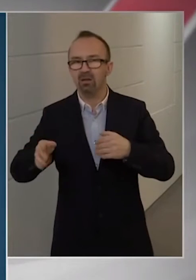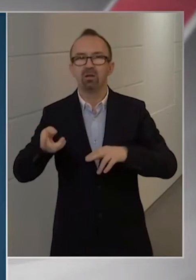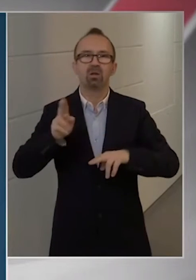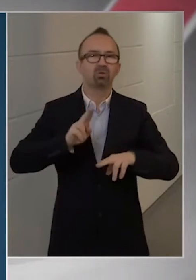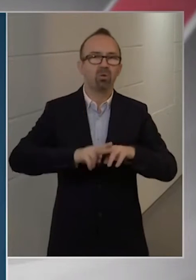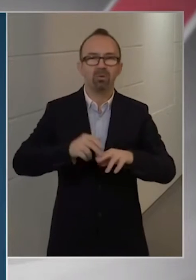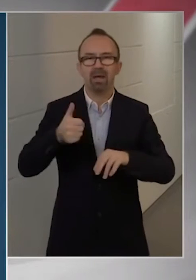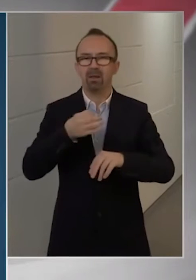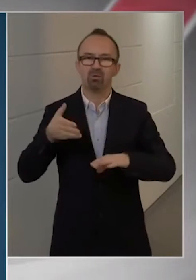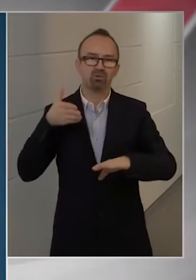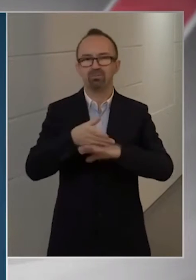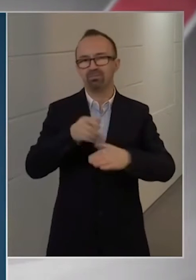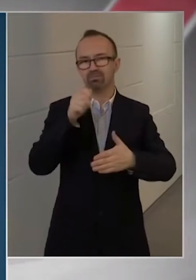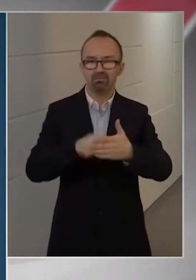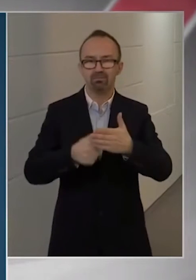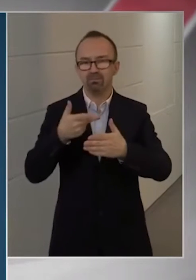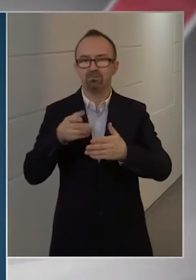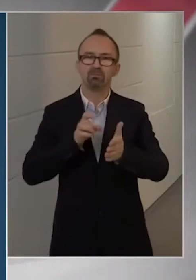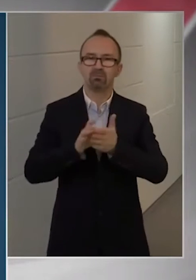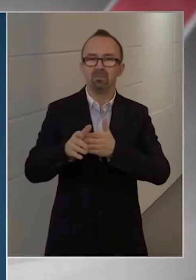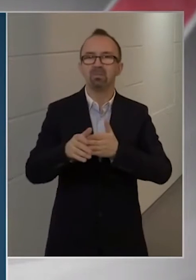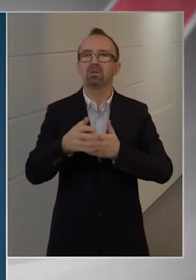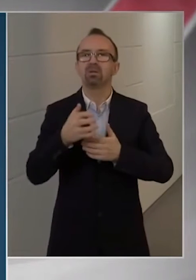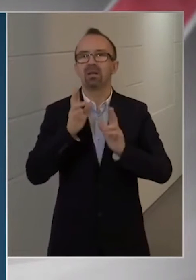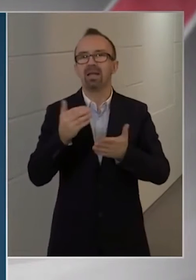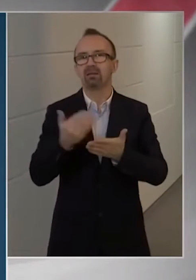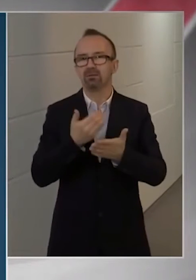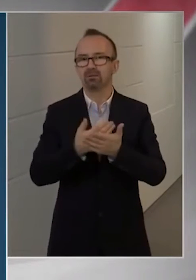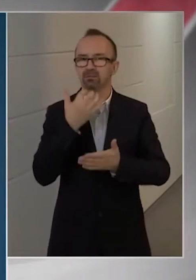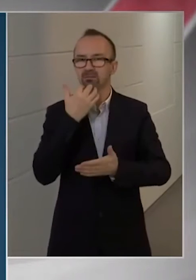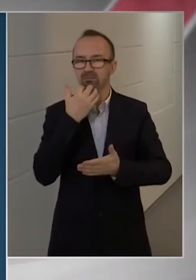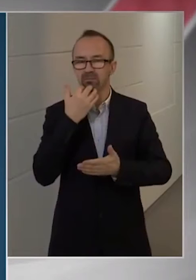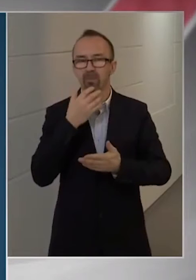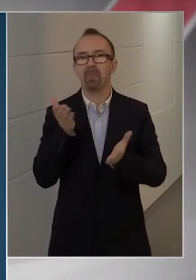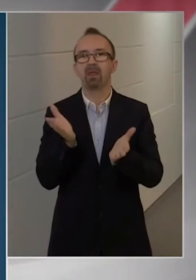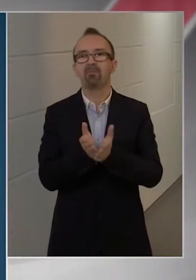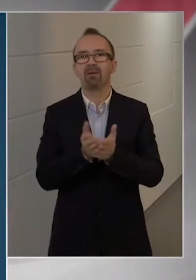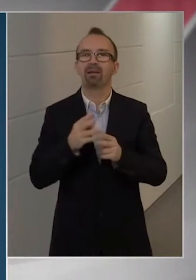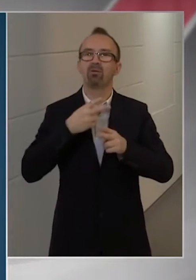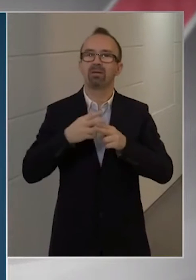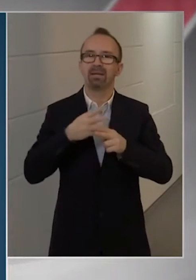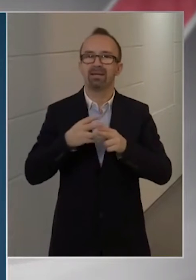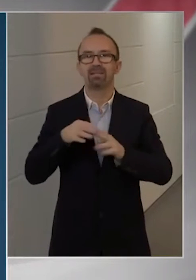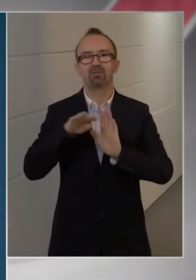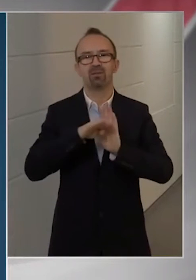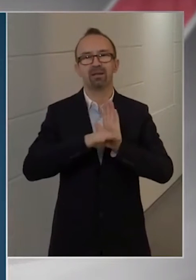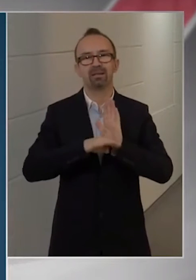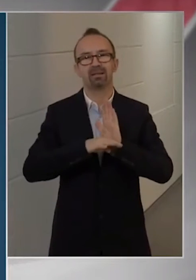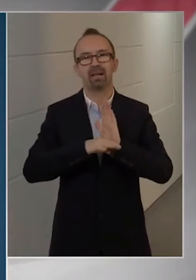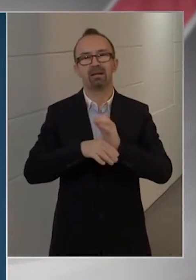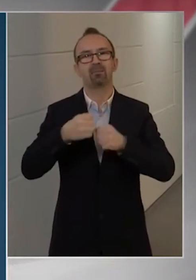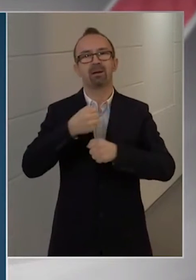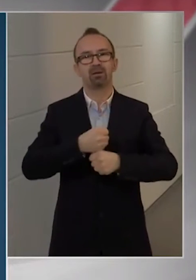összes többi egynapos ellátást igénybe lehet venni a megfelelő higién és feltételek